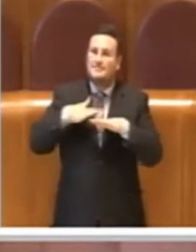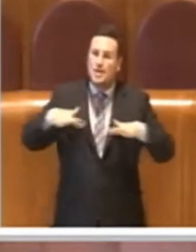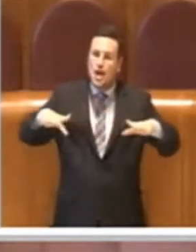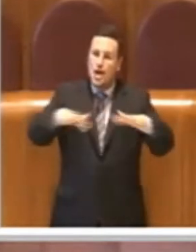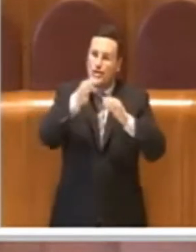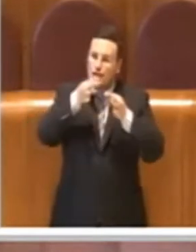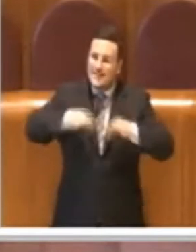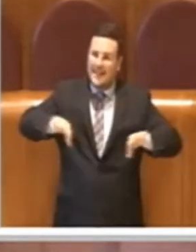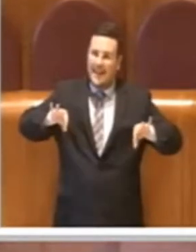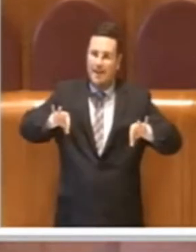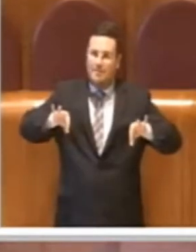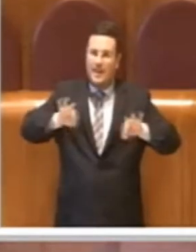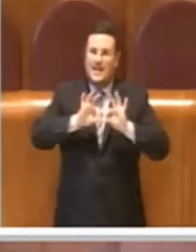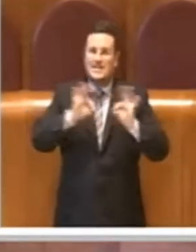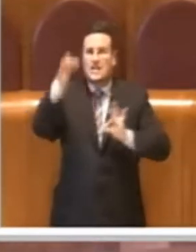dell'automobile. Grazie.